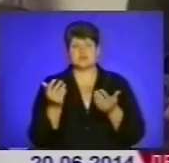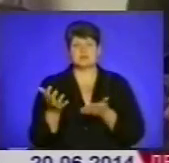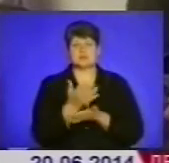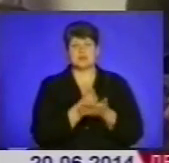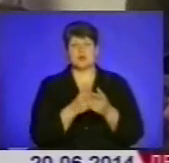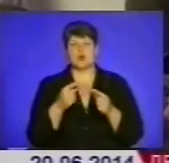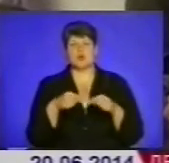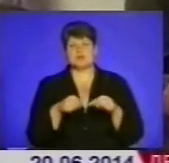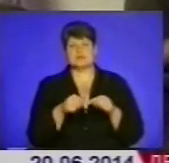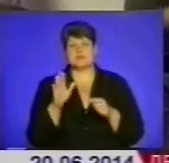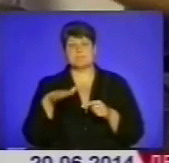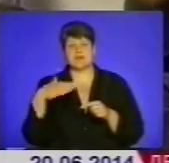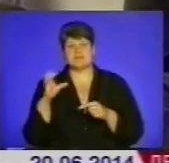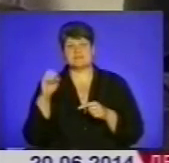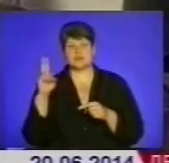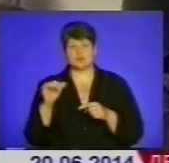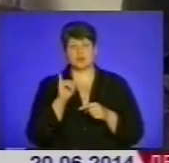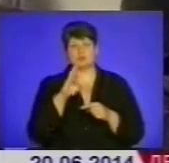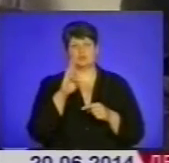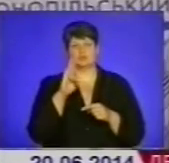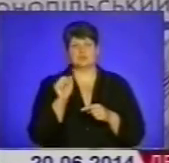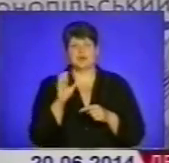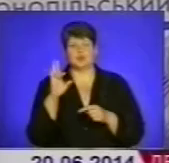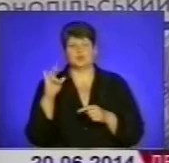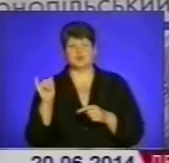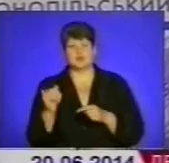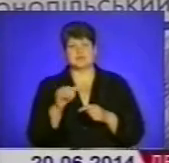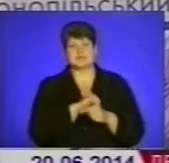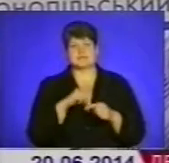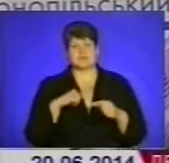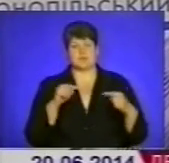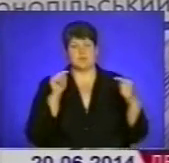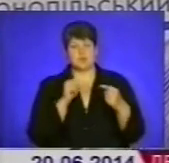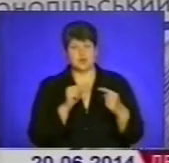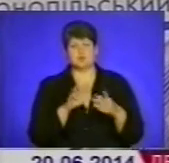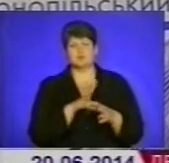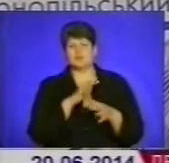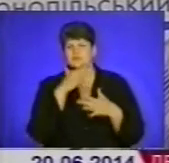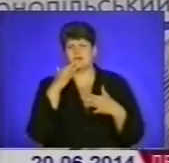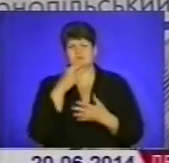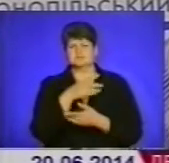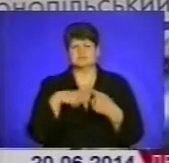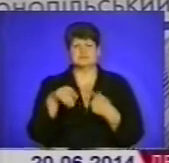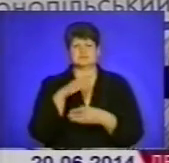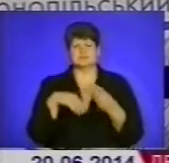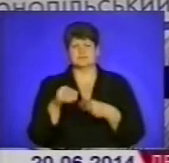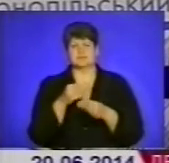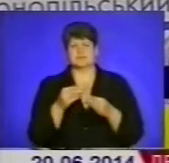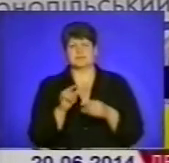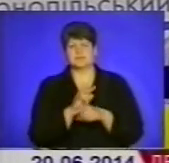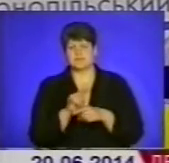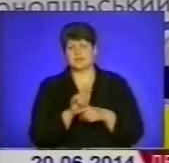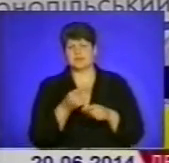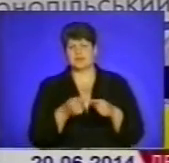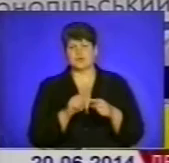«Правий сектор», «Унаунсо» і «Народна самооборона». За останній період було дуже багато спекуляцій навколо цих коштів Євромайдану. І я хочу